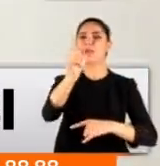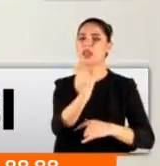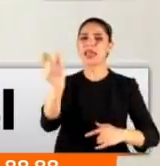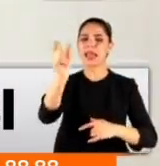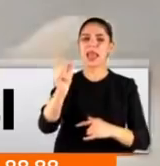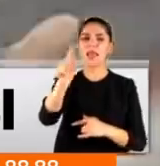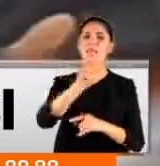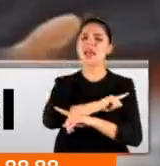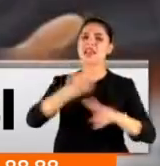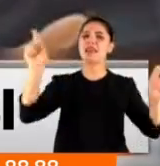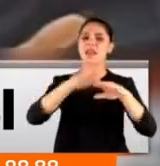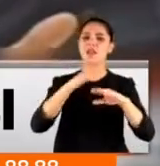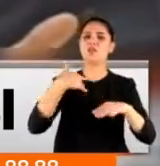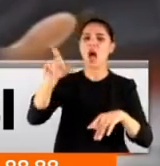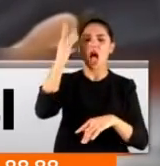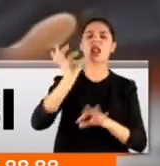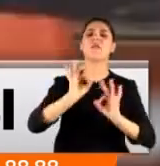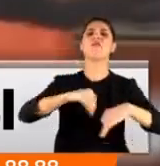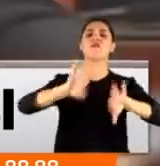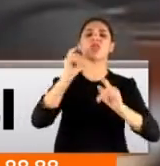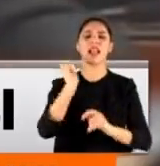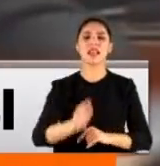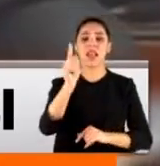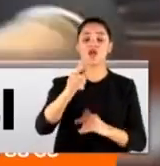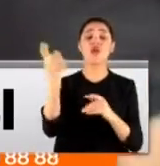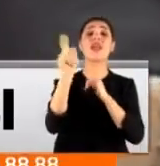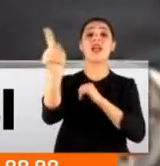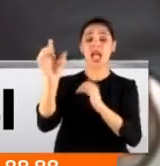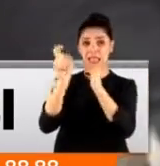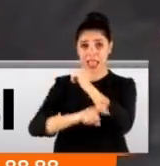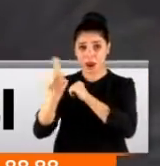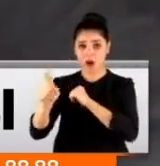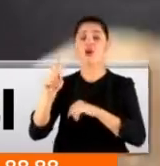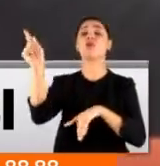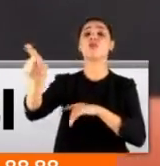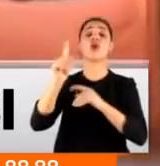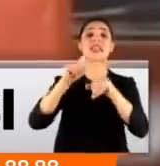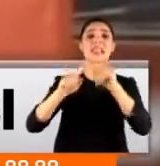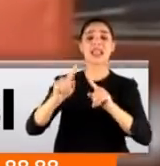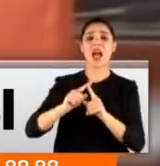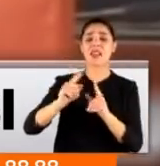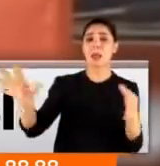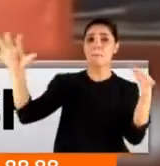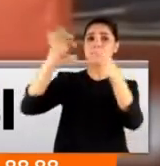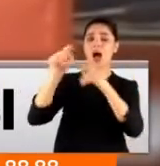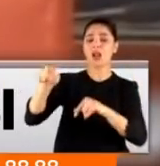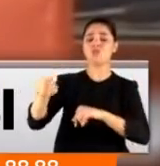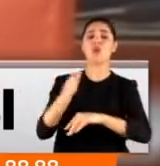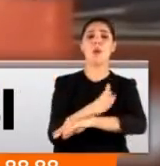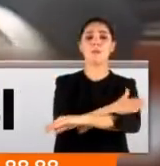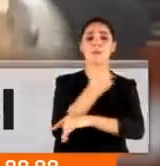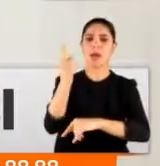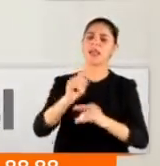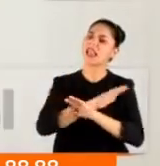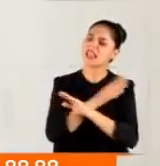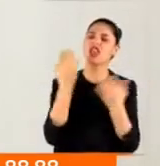bunu itiraz ediyorlar. Bunu anlamak mümkün değil gerçekten. Hem terör örgütü hem de onun siyasi uzantıları bu memlekette Allah'ın